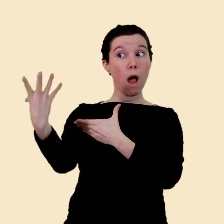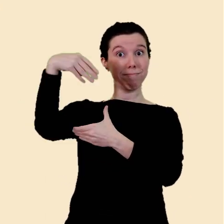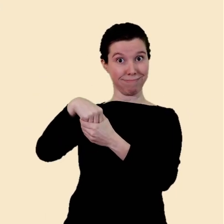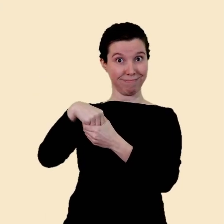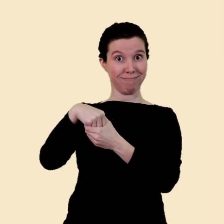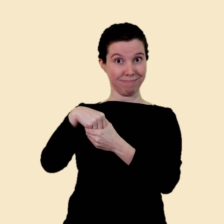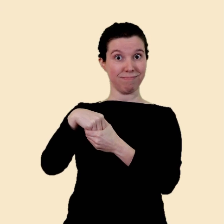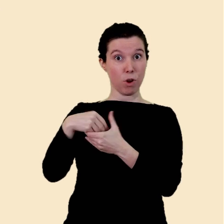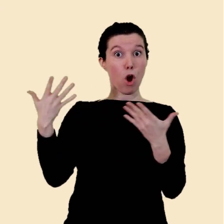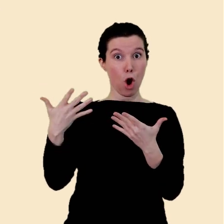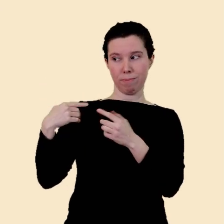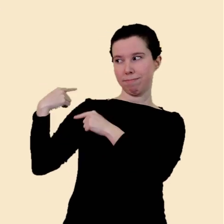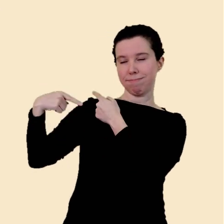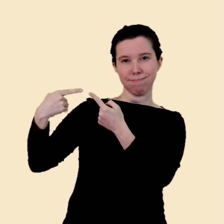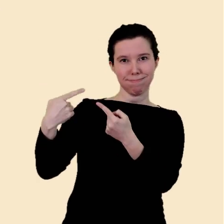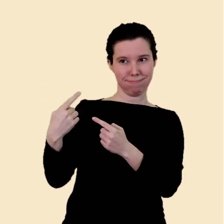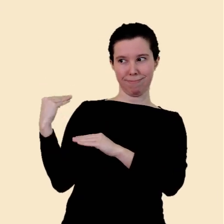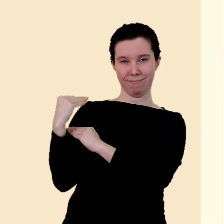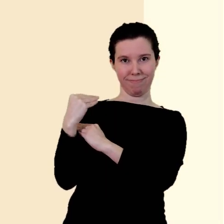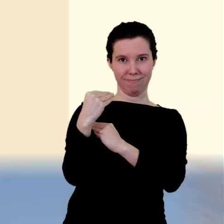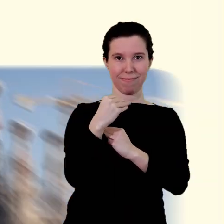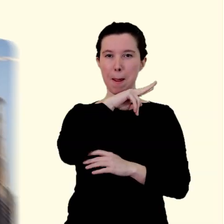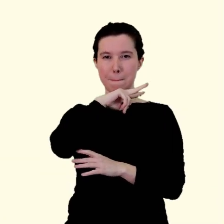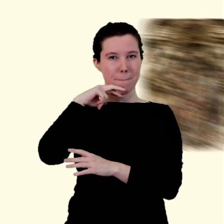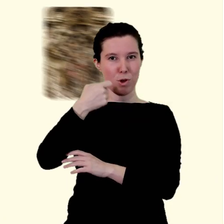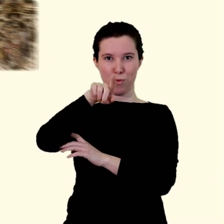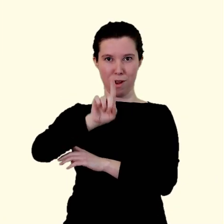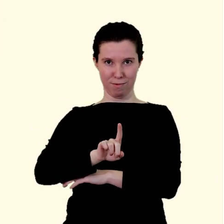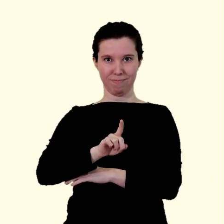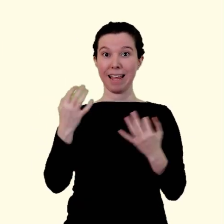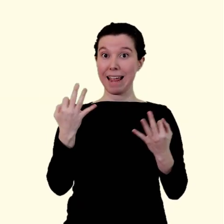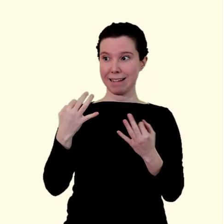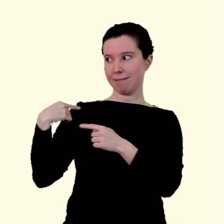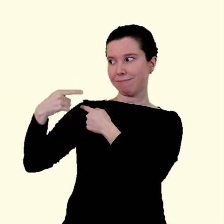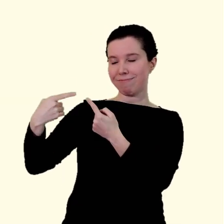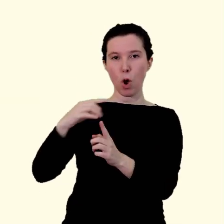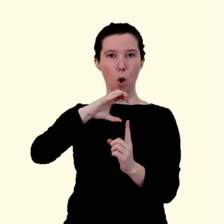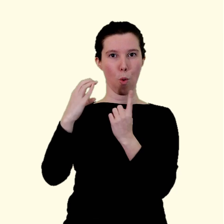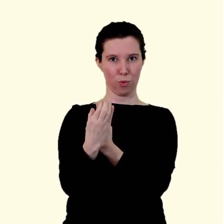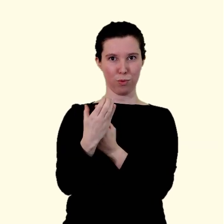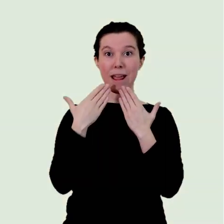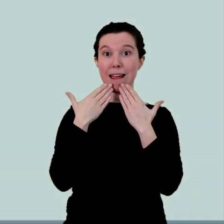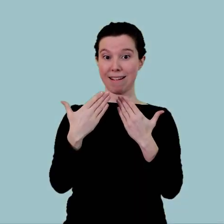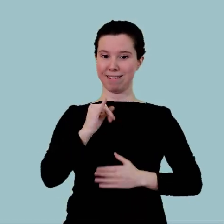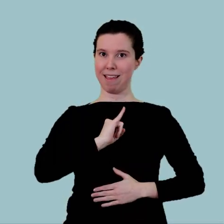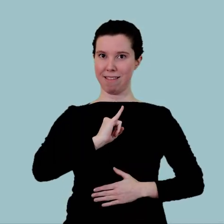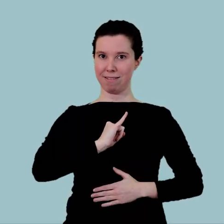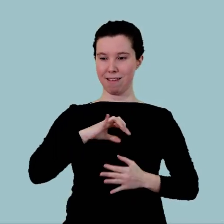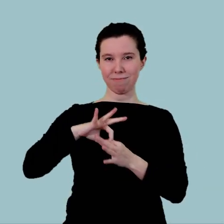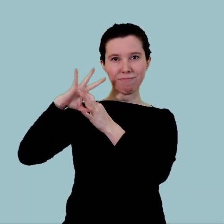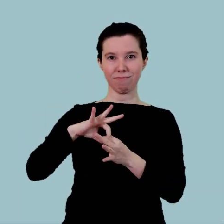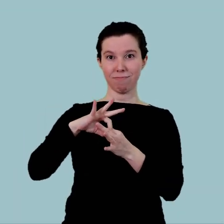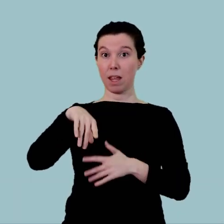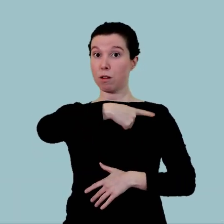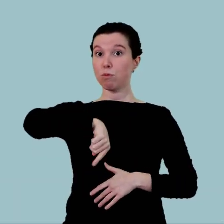d'una cultura que ens arriben dels nostres avantpassats. La col·lecció més valuosa de qualsevol poble, la nostra herència cultural que explica les nostres